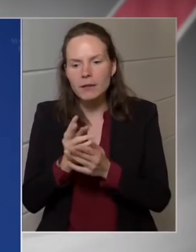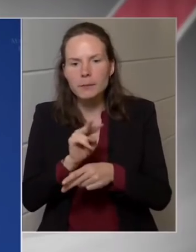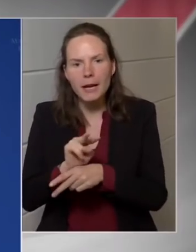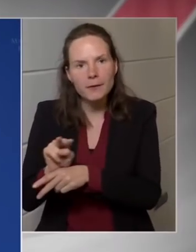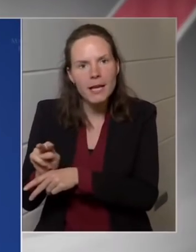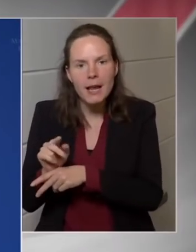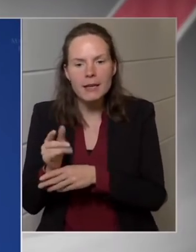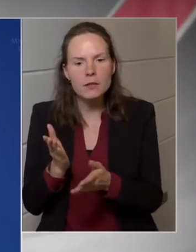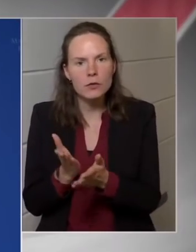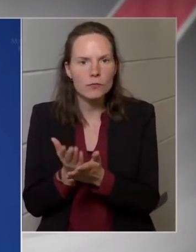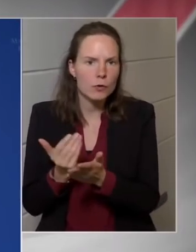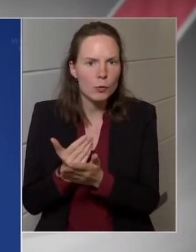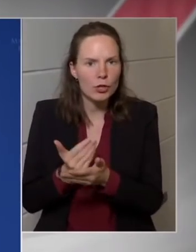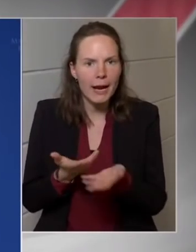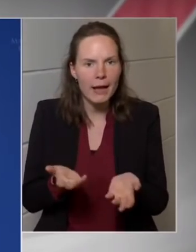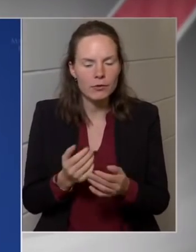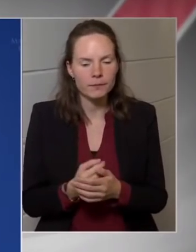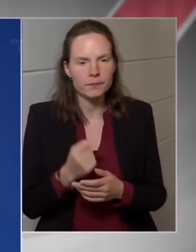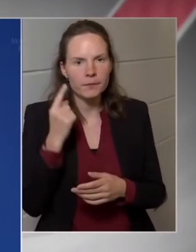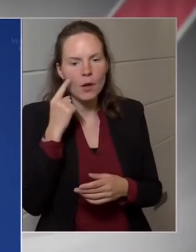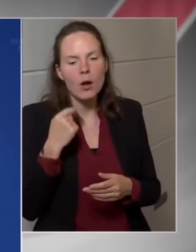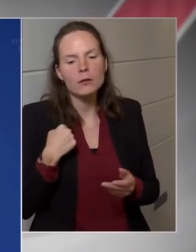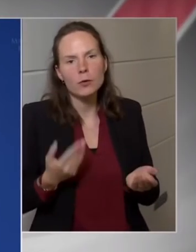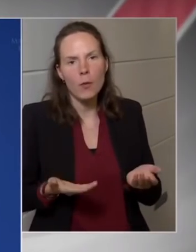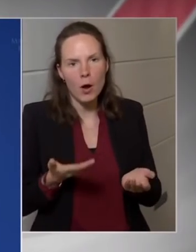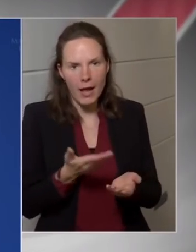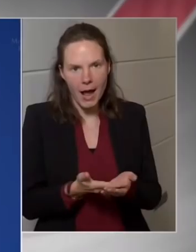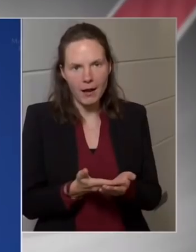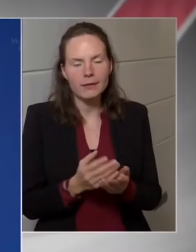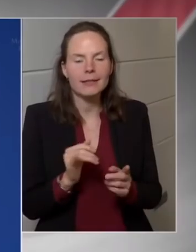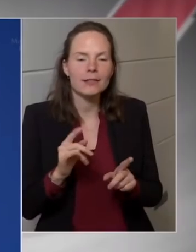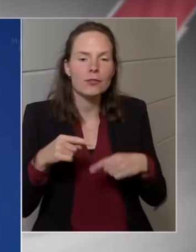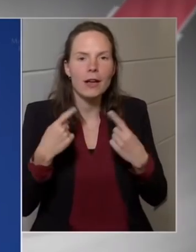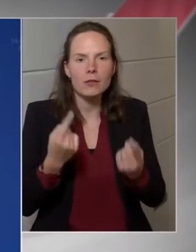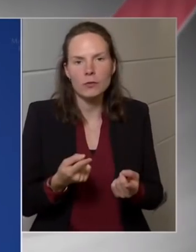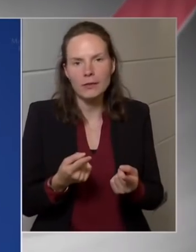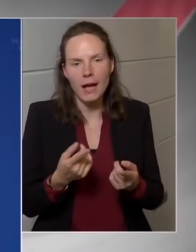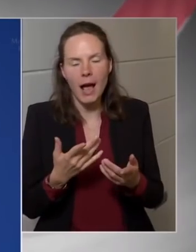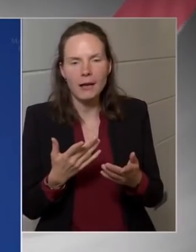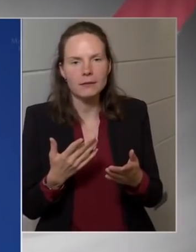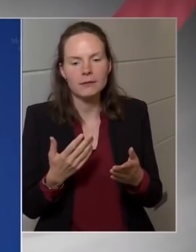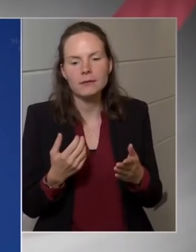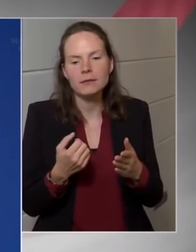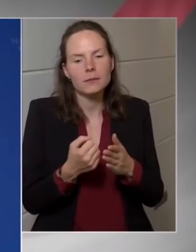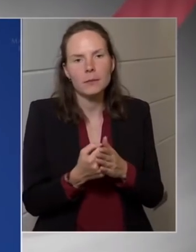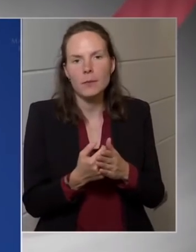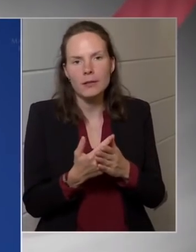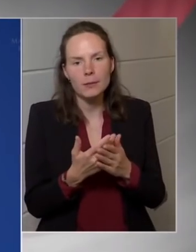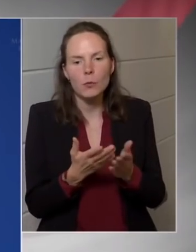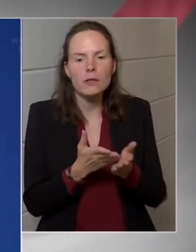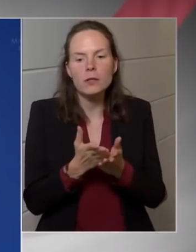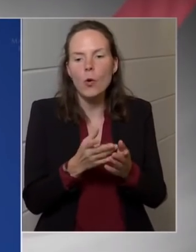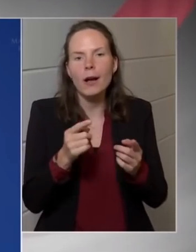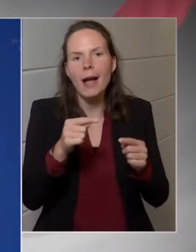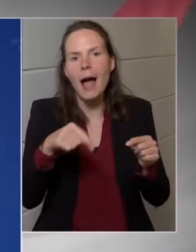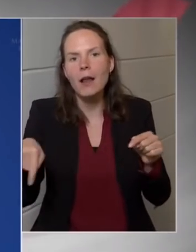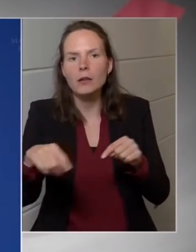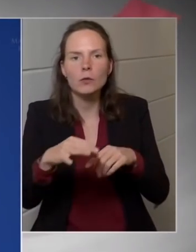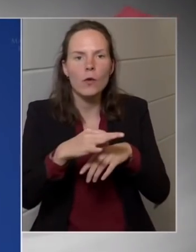volt csak szó. Azt tudom az önfigyelművel ajánlani, és azután legfeljebb a szolgálatok vezetői a